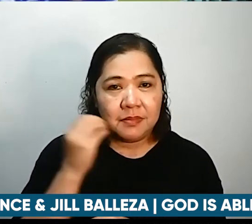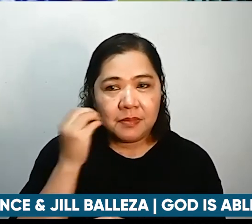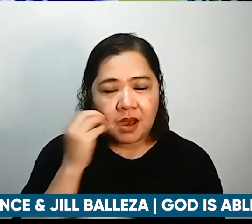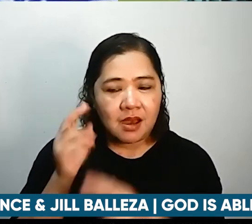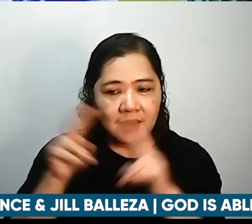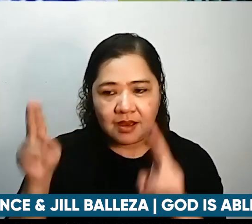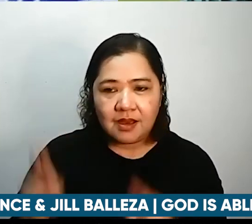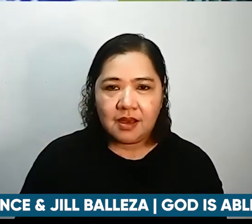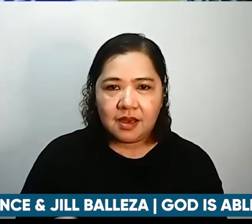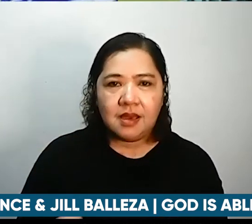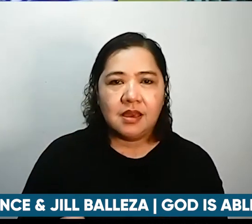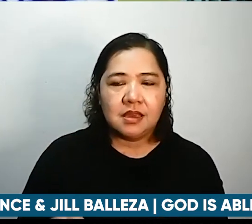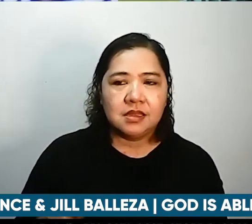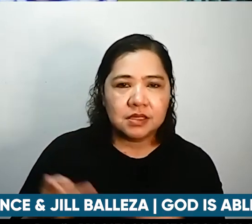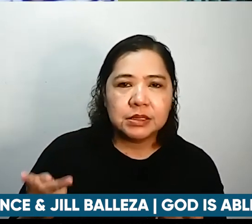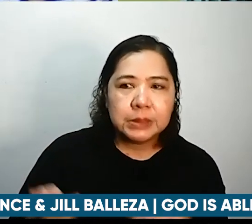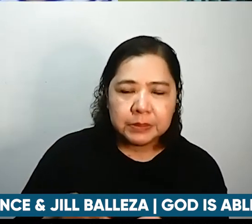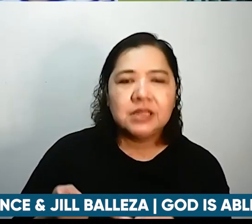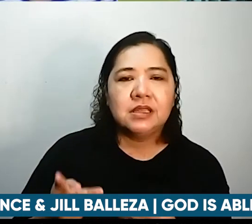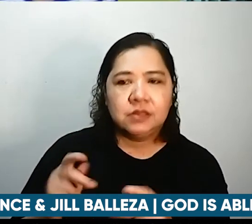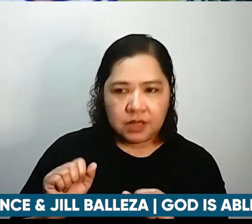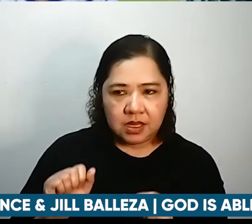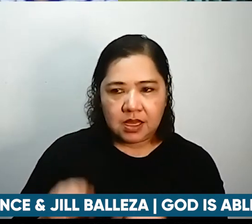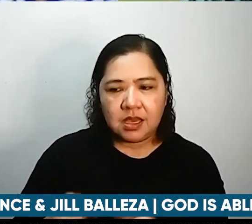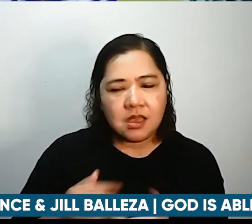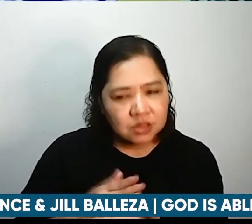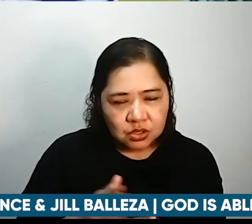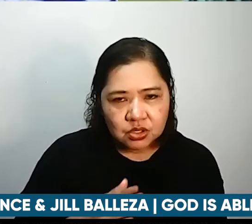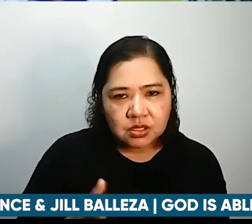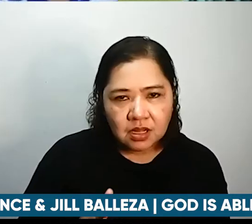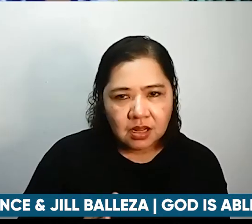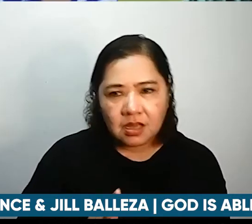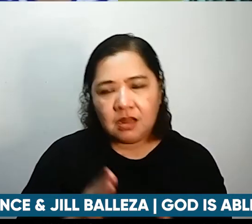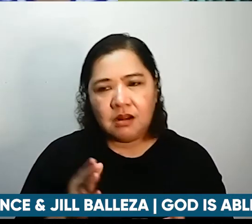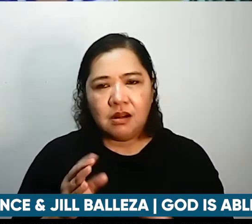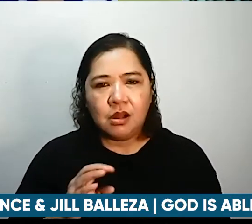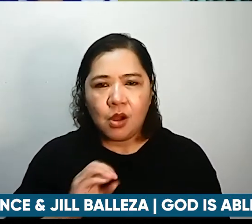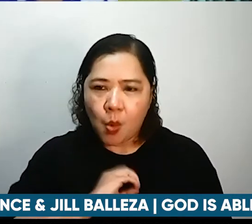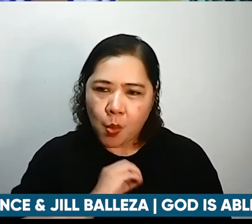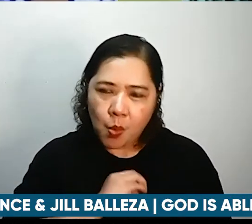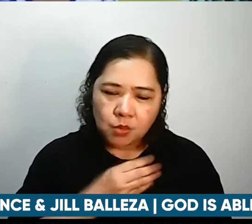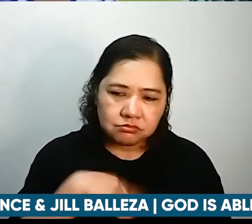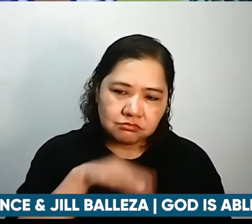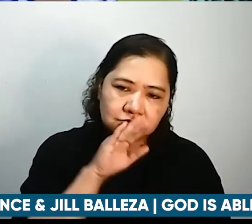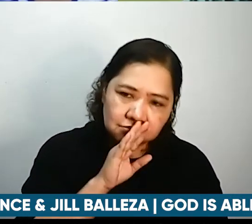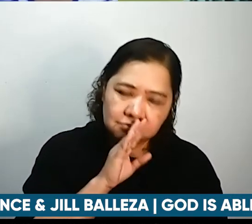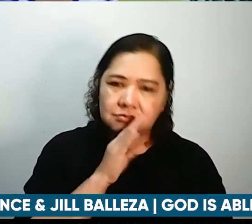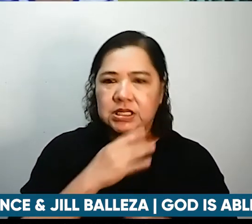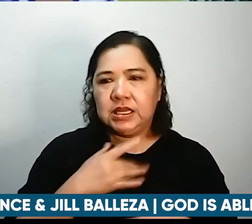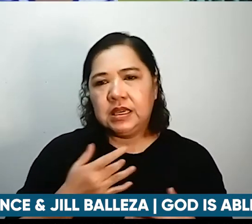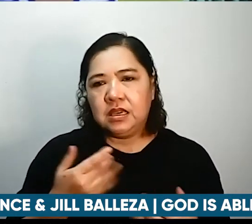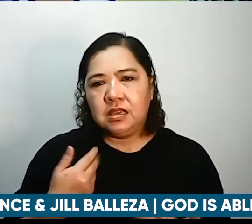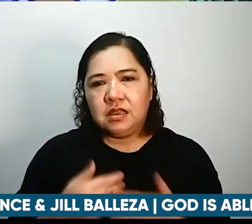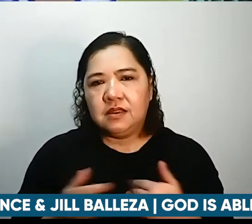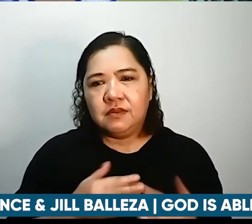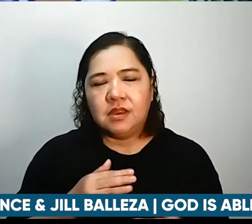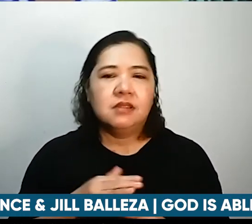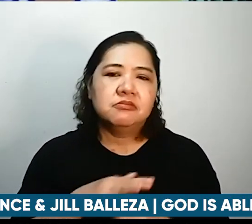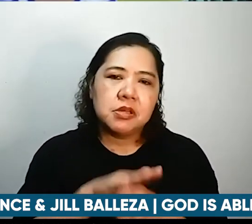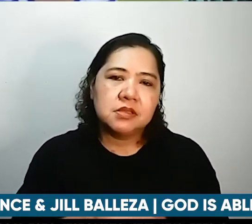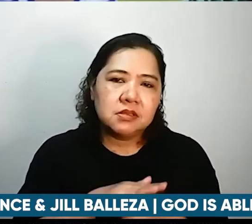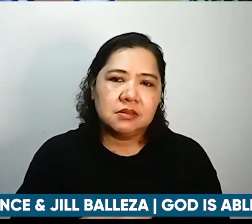pwede natin ishare ang ating mga frustrations pagkatapos ng isang napaka stressful day sa labas ng bahay